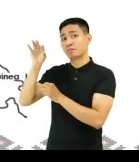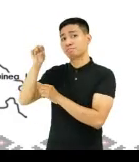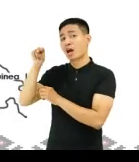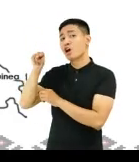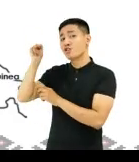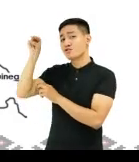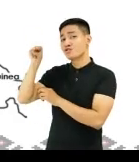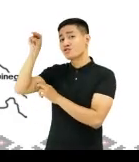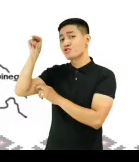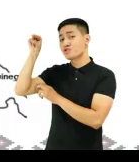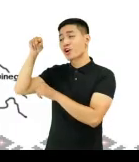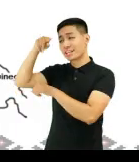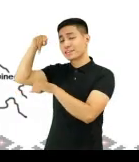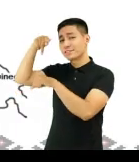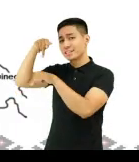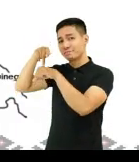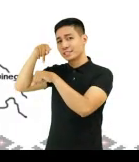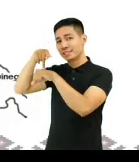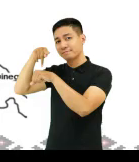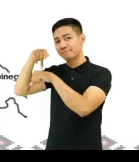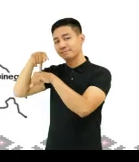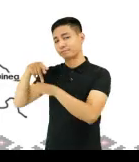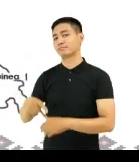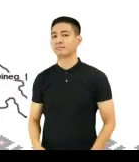sa hilagang bahagi ng Pilipinas.